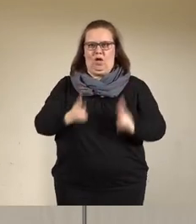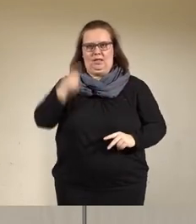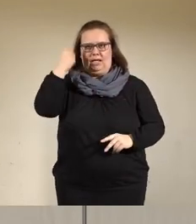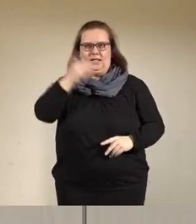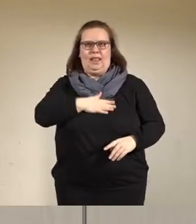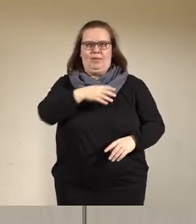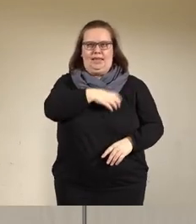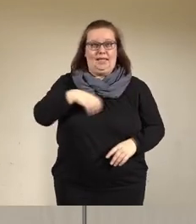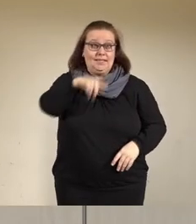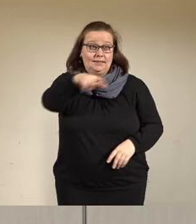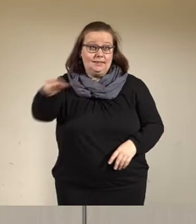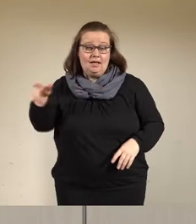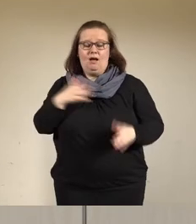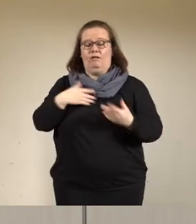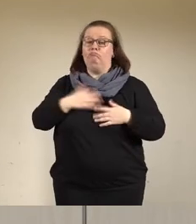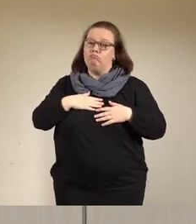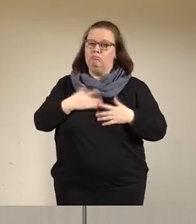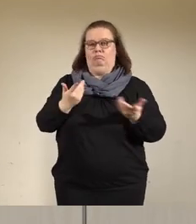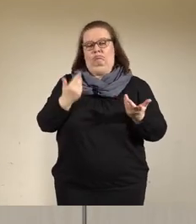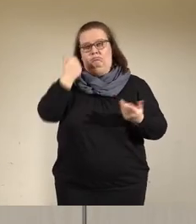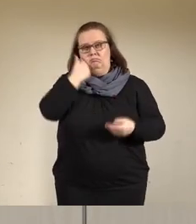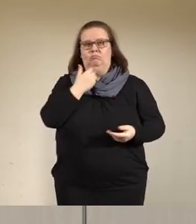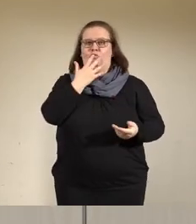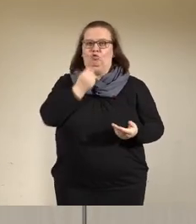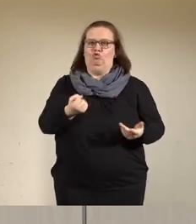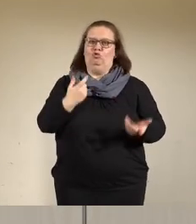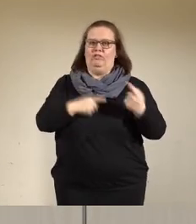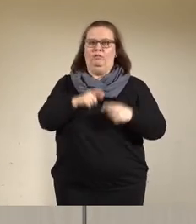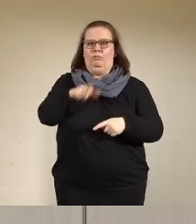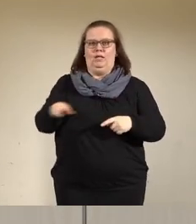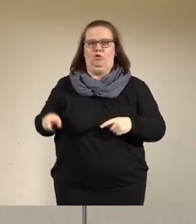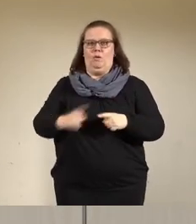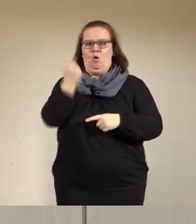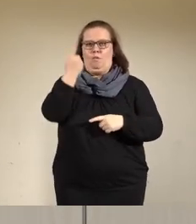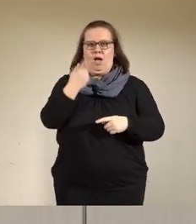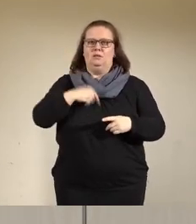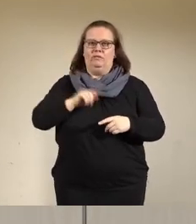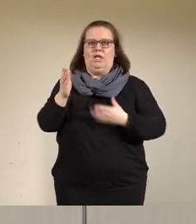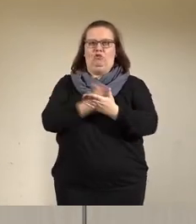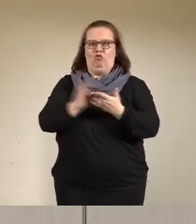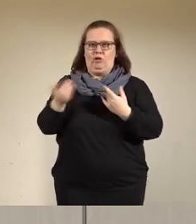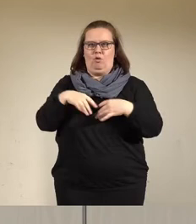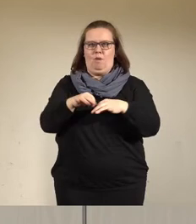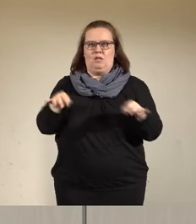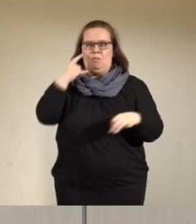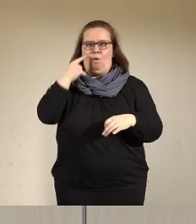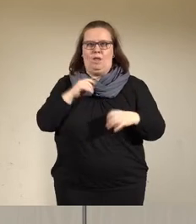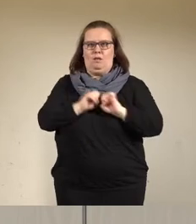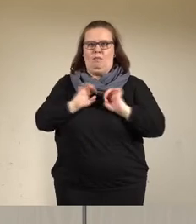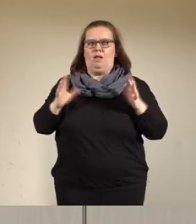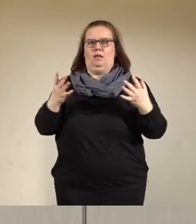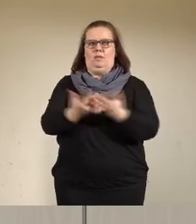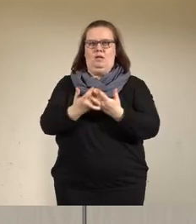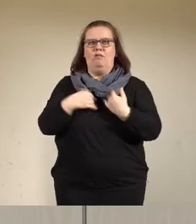Stadträte, liebe Dresdnerinnen und Dresdner, gestatten Sie mir, im Bericht des Oberbürgermeisters auf die wichtigsten Entscheidungen und Maßnahmen in der derzeitigen Pandemie